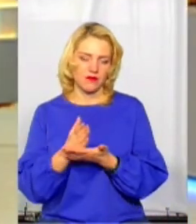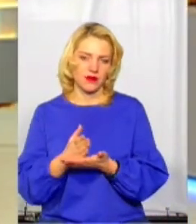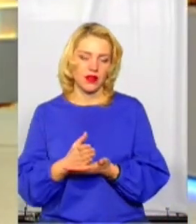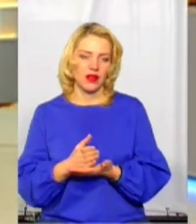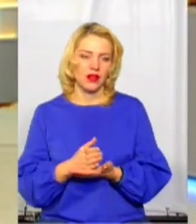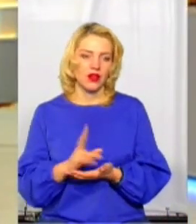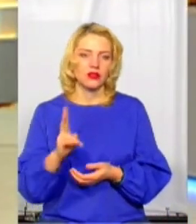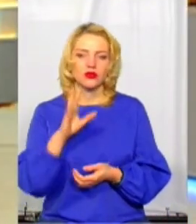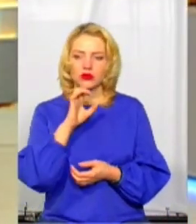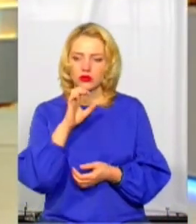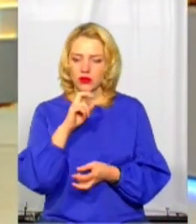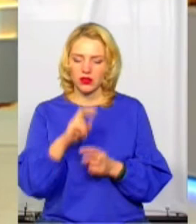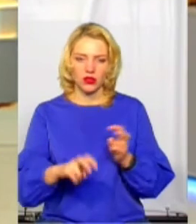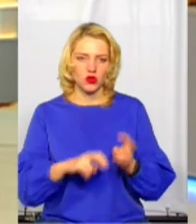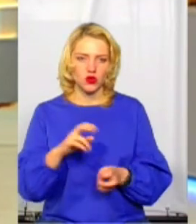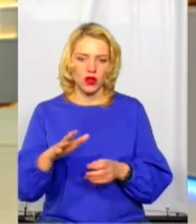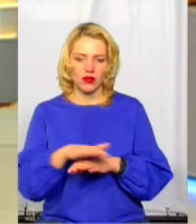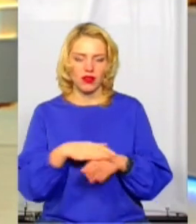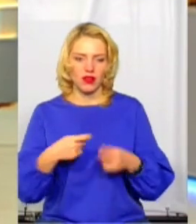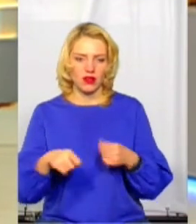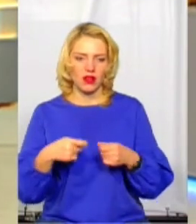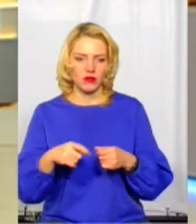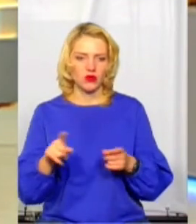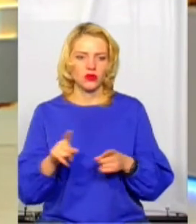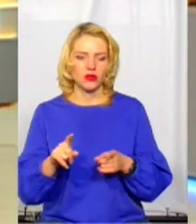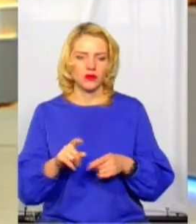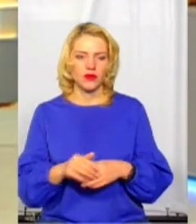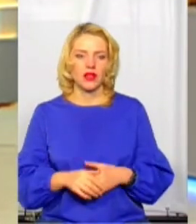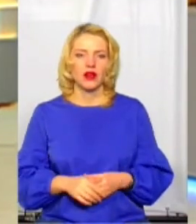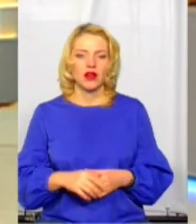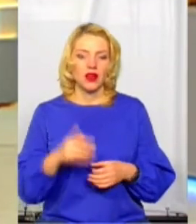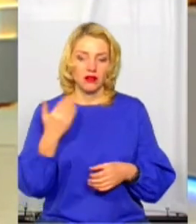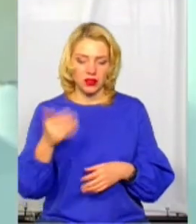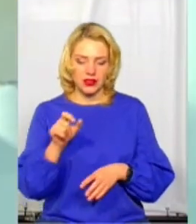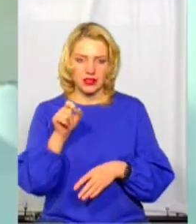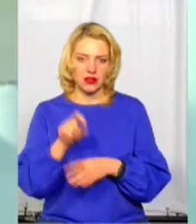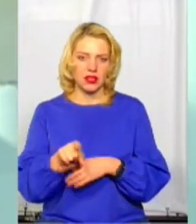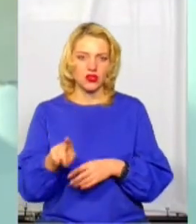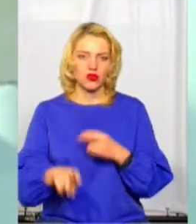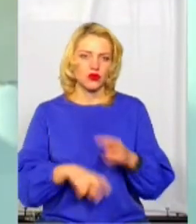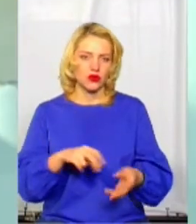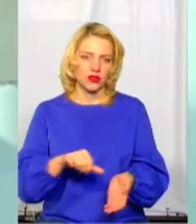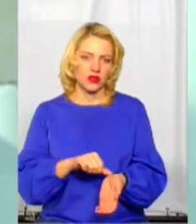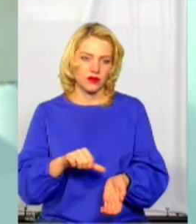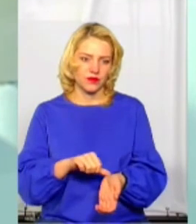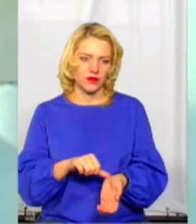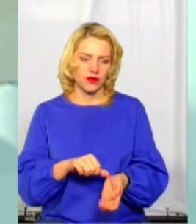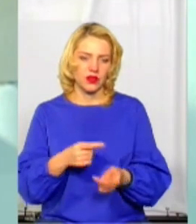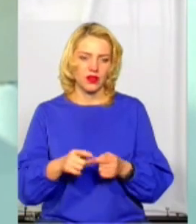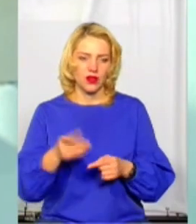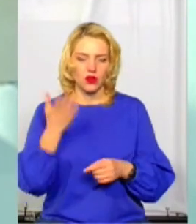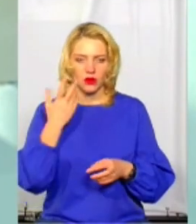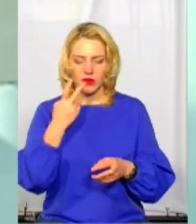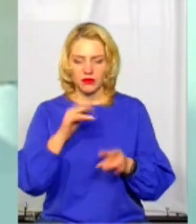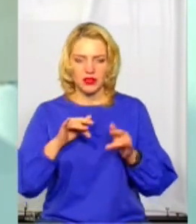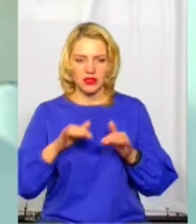собаки шукають на ярмарку? Їхня задача – це заборони, заборонені речовини. Скажу так, дуже часто, коли є заходи і вже по